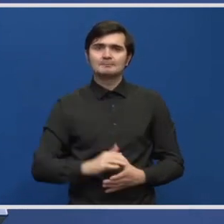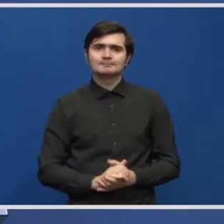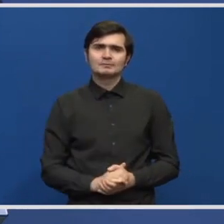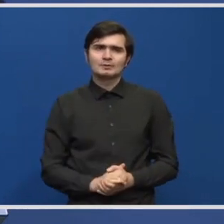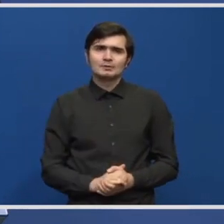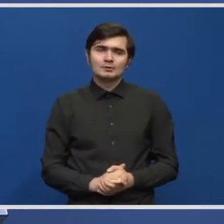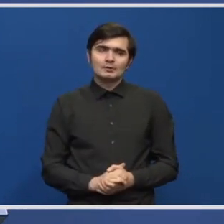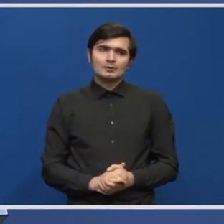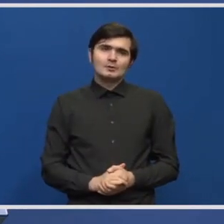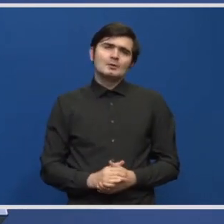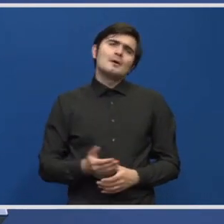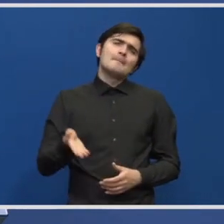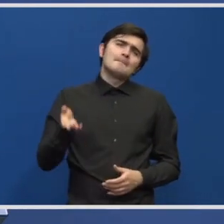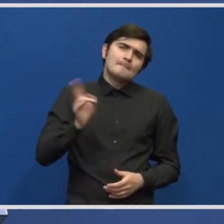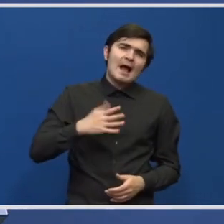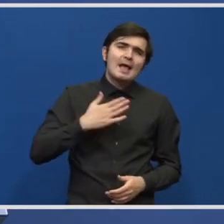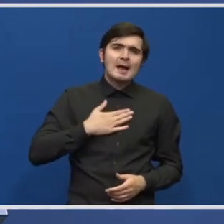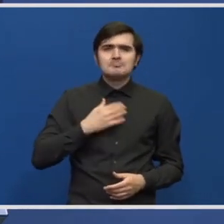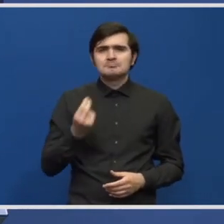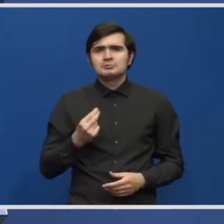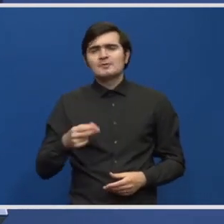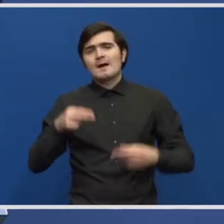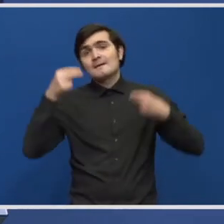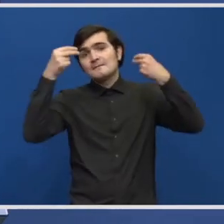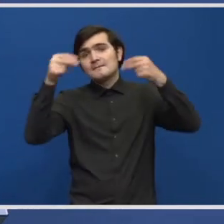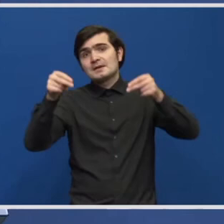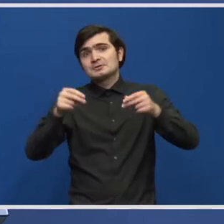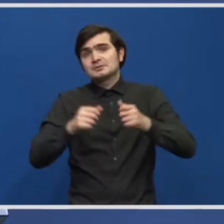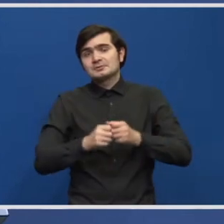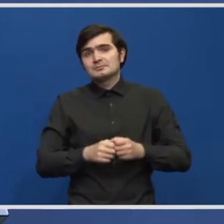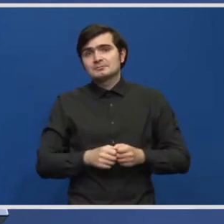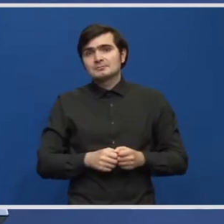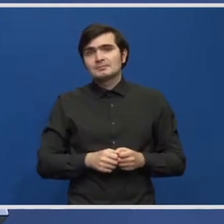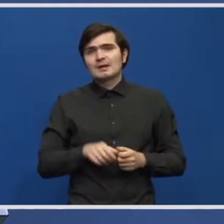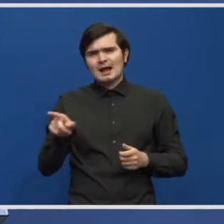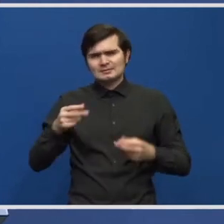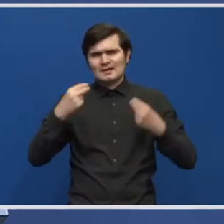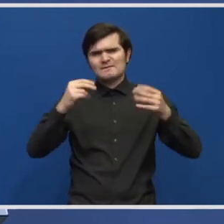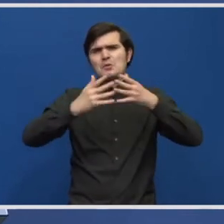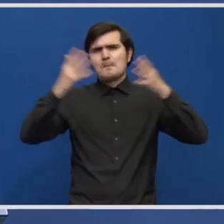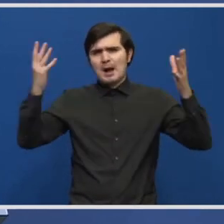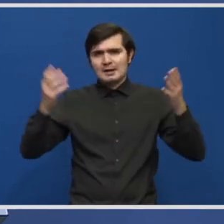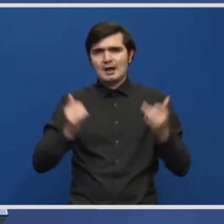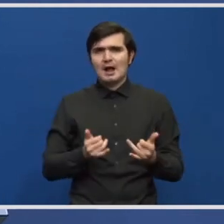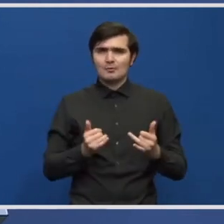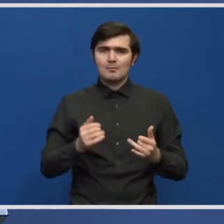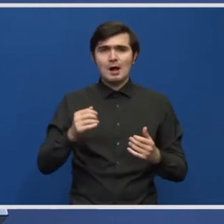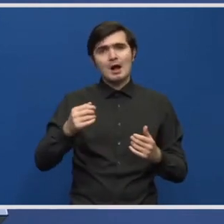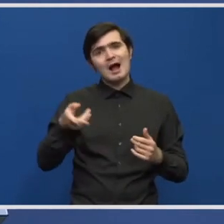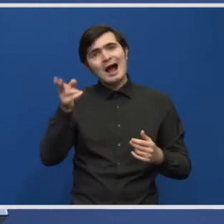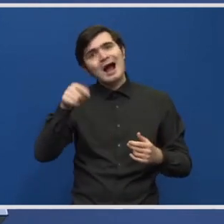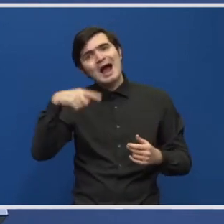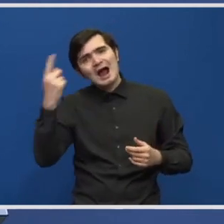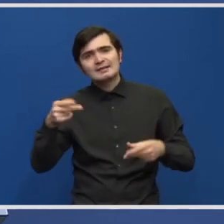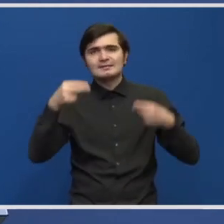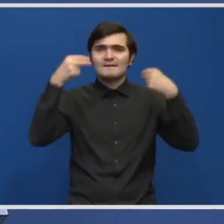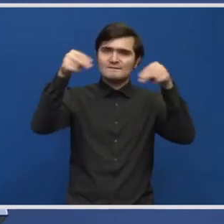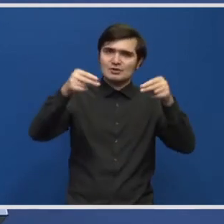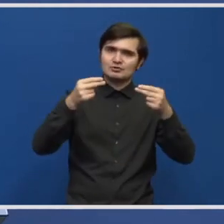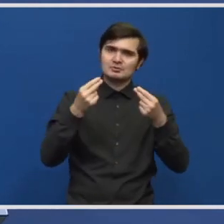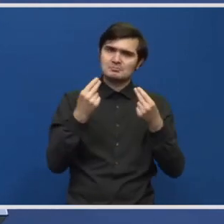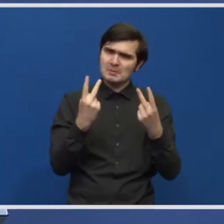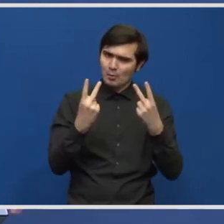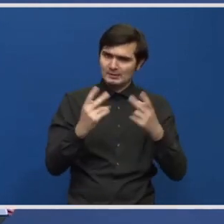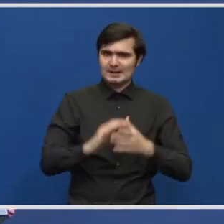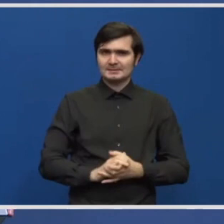Mai am câteva vești. Să zicem că astea erau cele mari, dar eu cred că sunt importante și cele pe care le